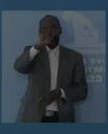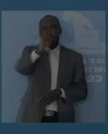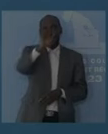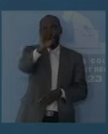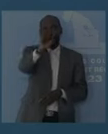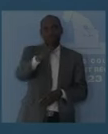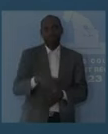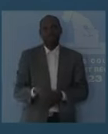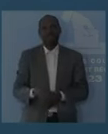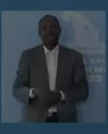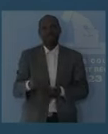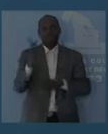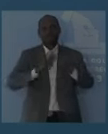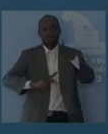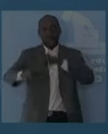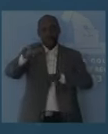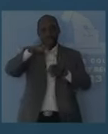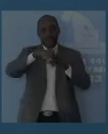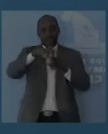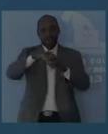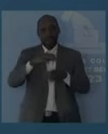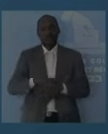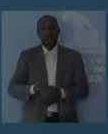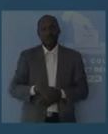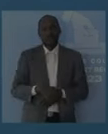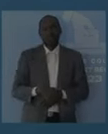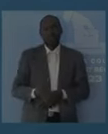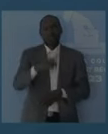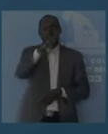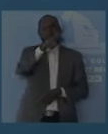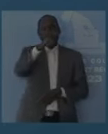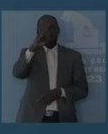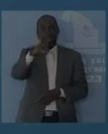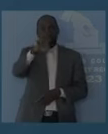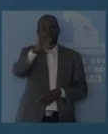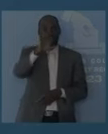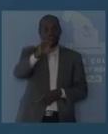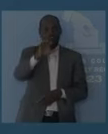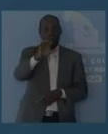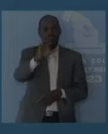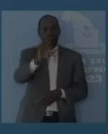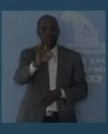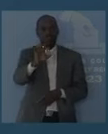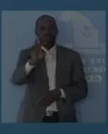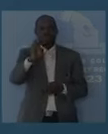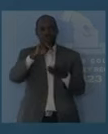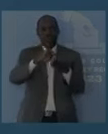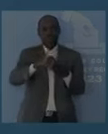Population électorale, 197 477.